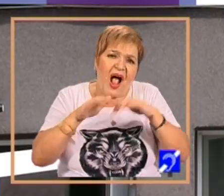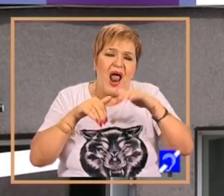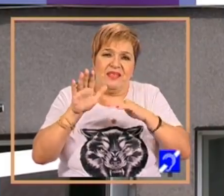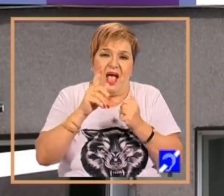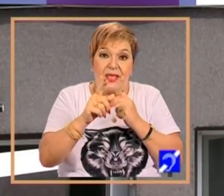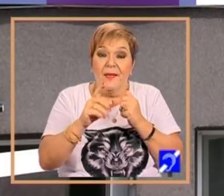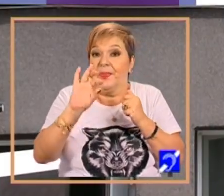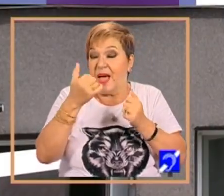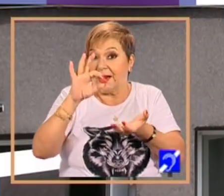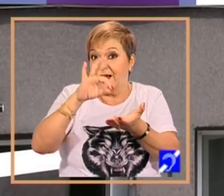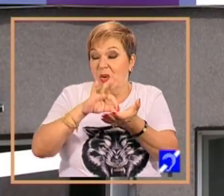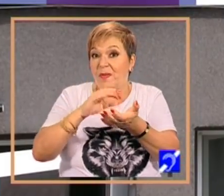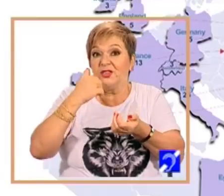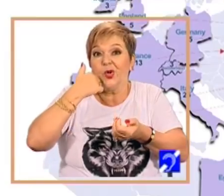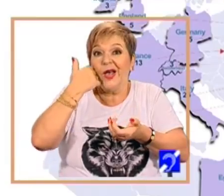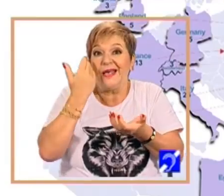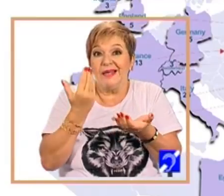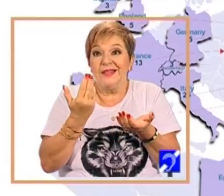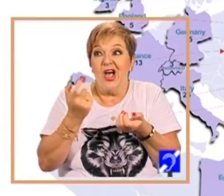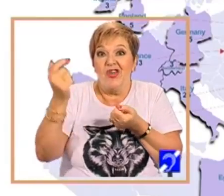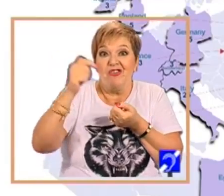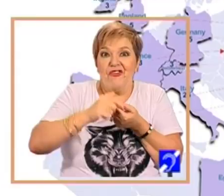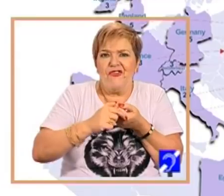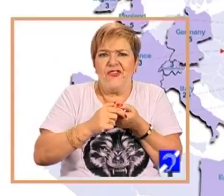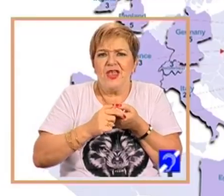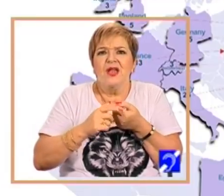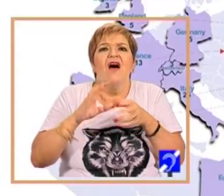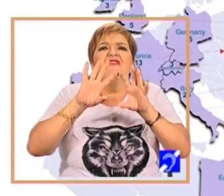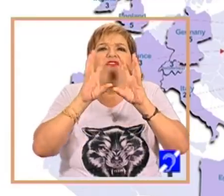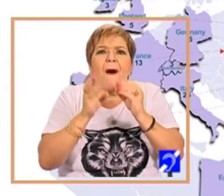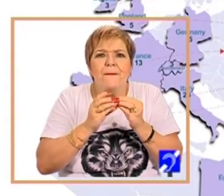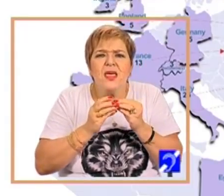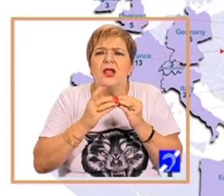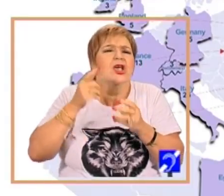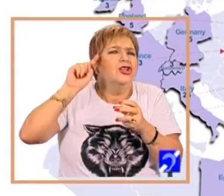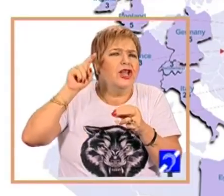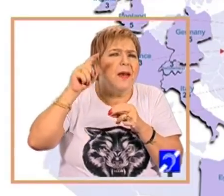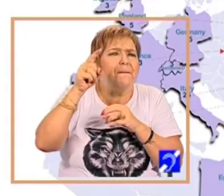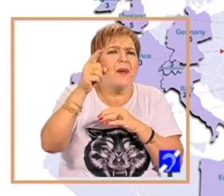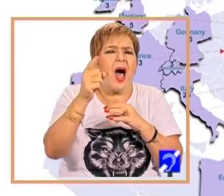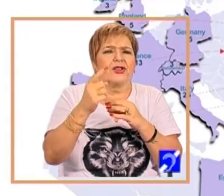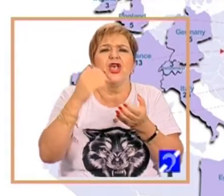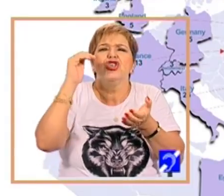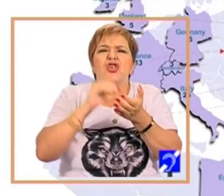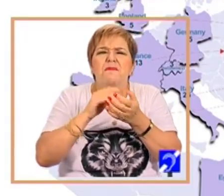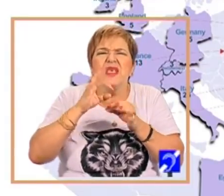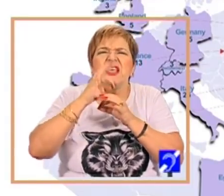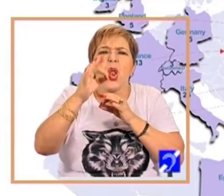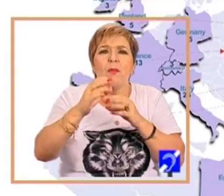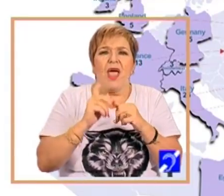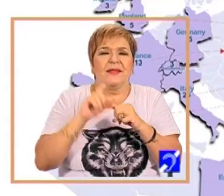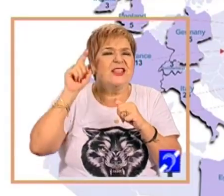Dar în momentul în care vin zeci și sute de familii de la sute de kilometri și mii de kilometri departare,